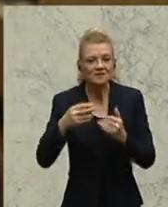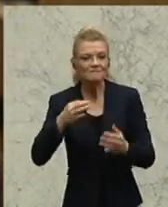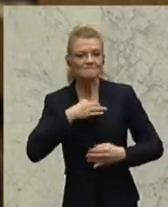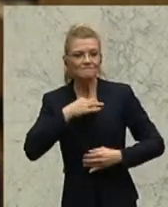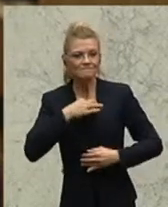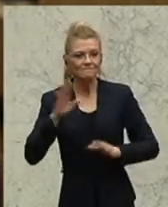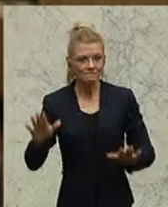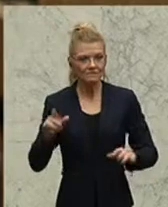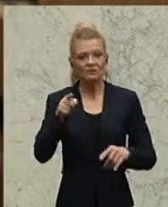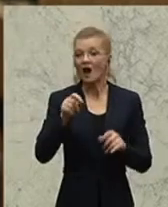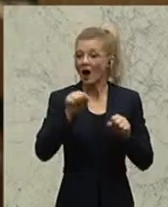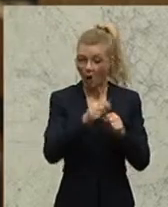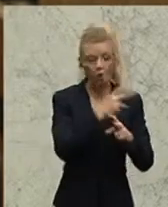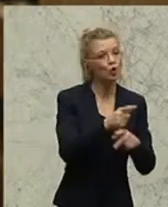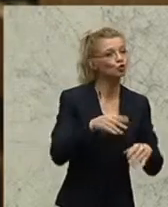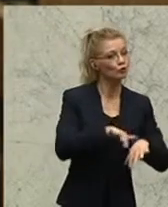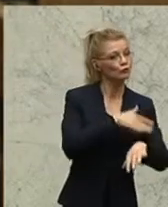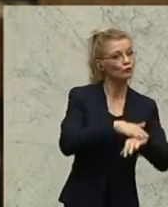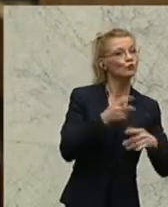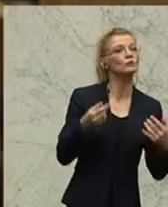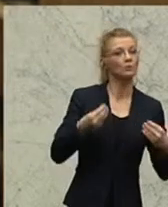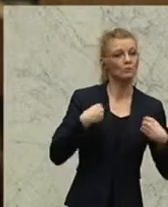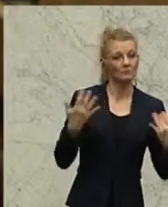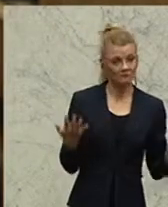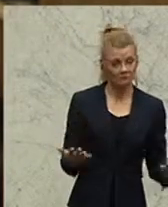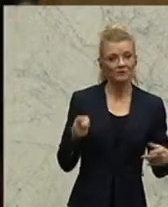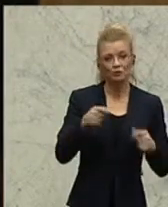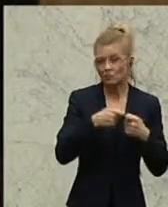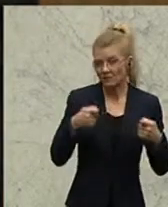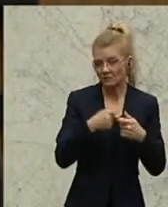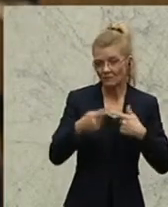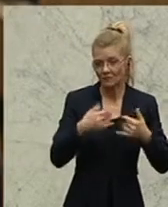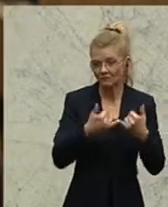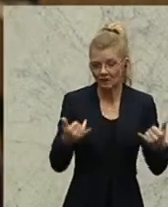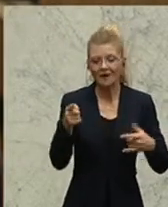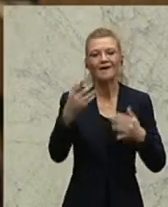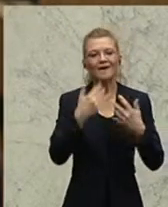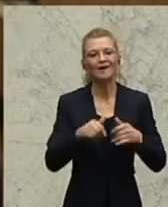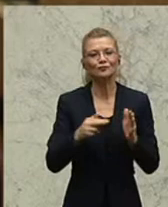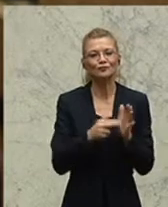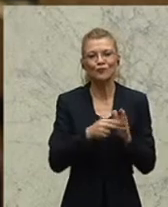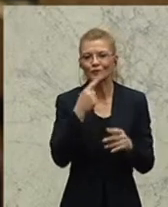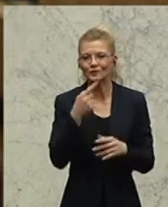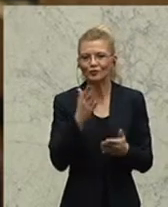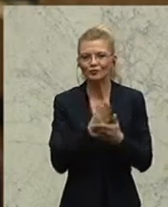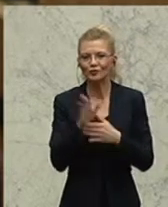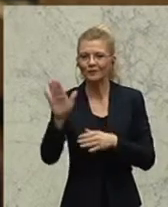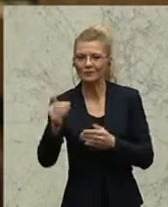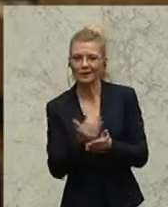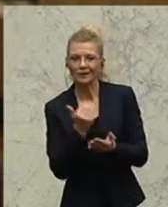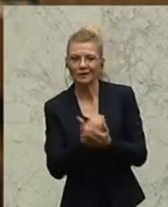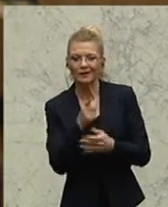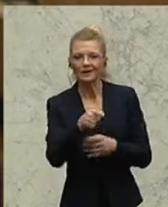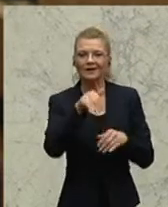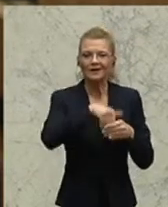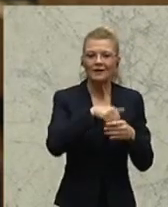internationale Entwicklung. Und das Spannende in diesem Bereich ist, dass der Rechnungshof in den Prüfberichten durchaus auch europäische Entwicklungen im Bereich der nationalen